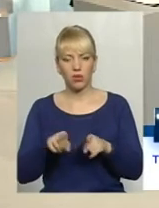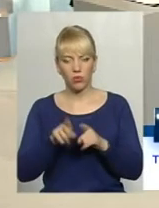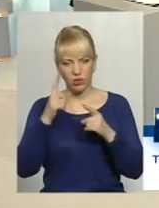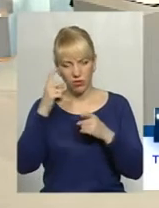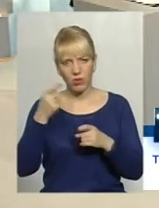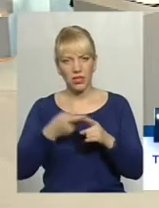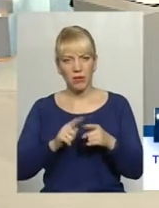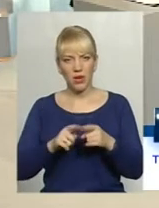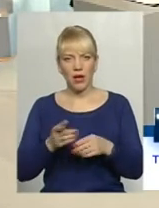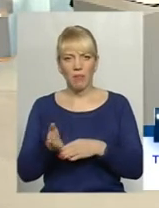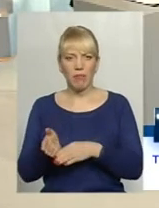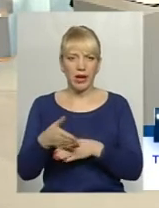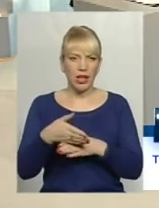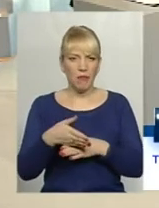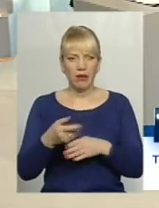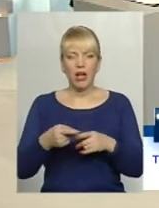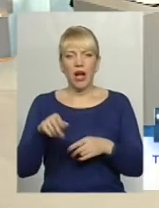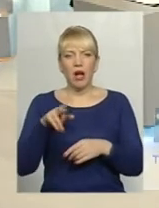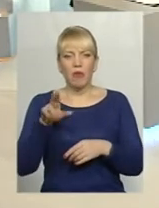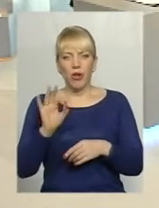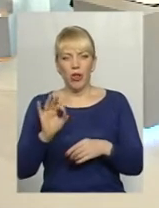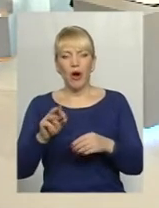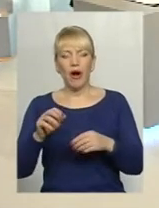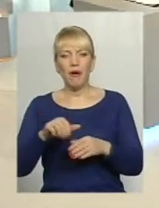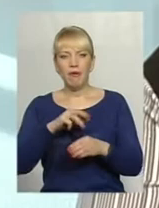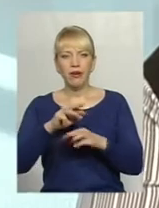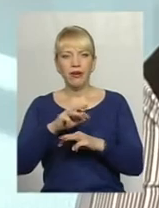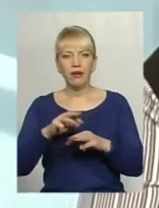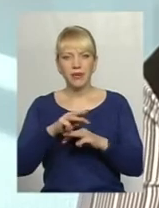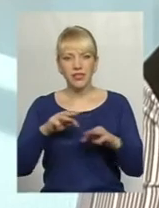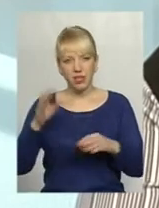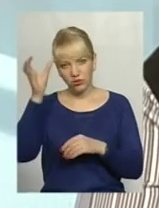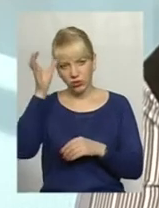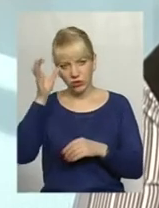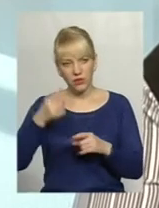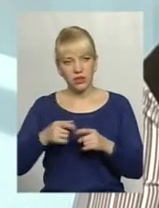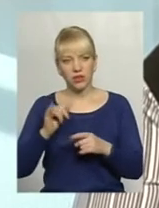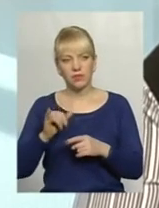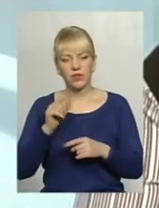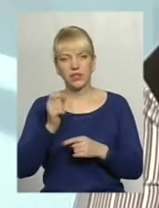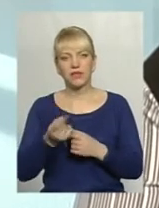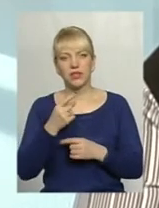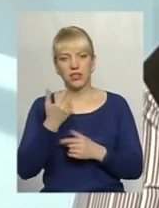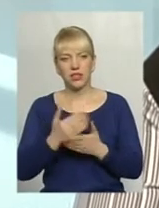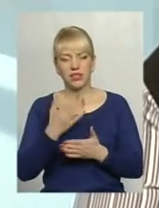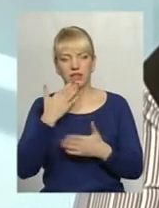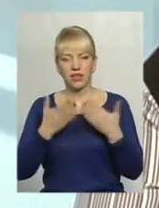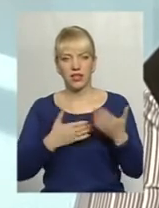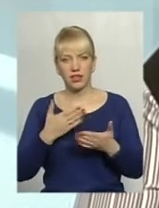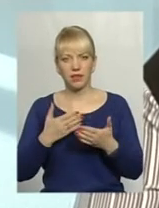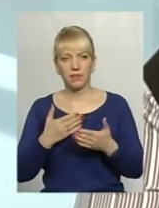її перенаправляємо відповідно до управління освіти відповідних районів чи міст, звідки йде звернення.